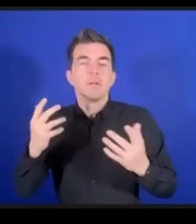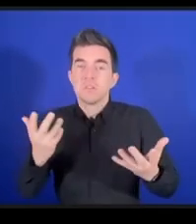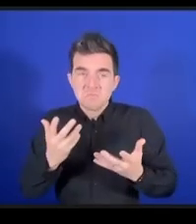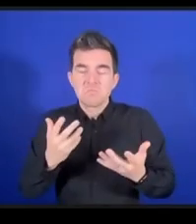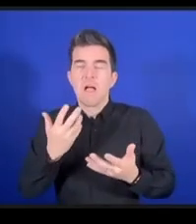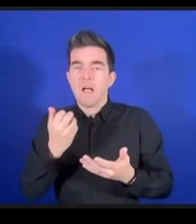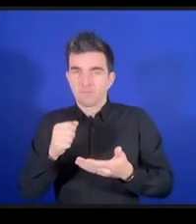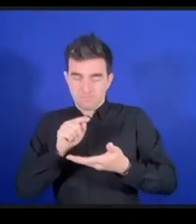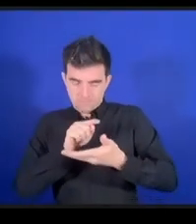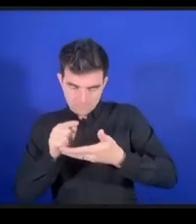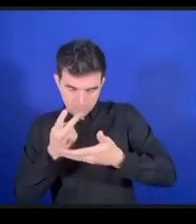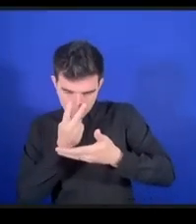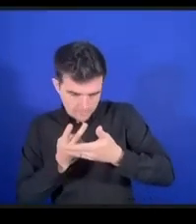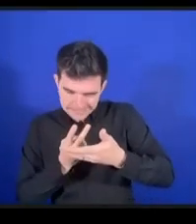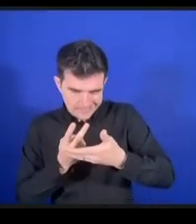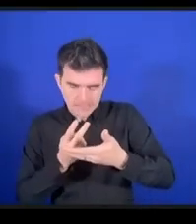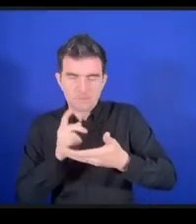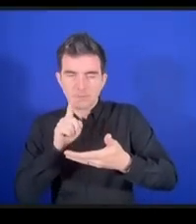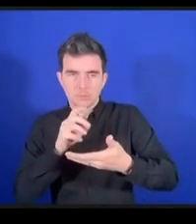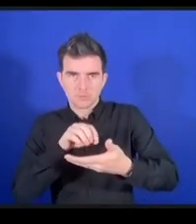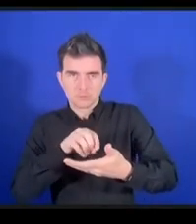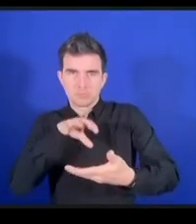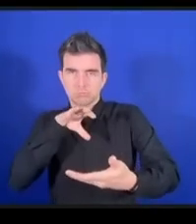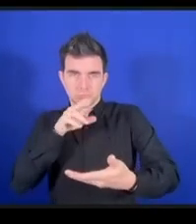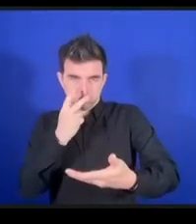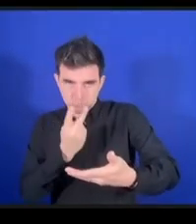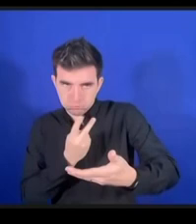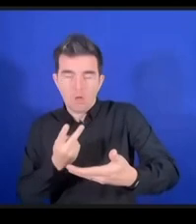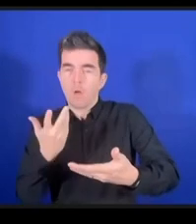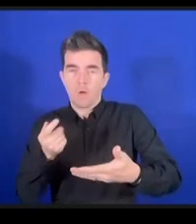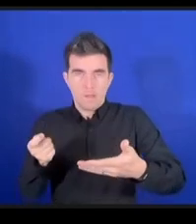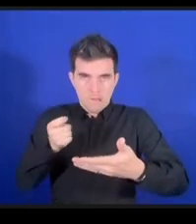視聴覚的なデバイスとかあるいは